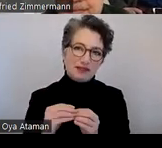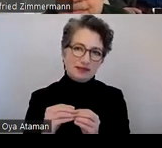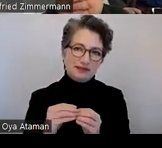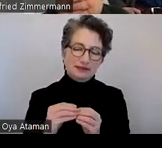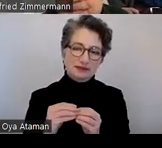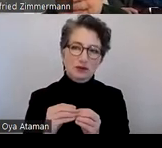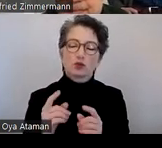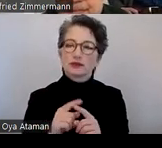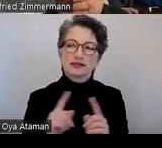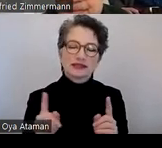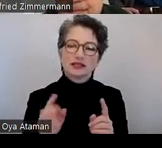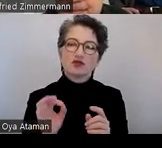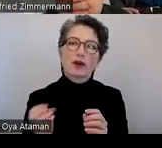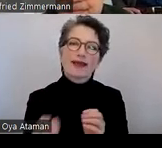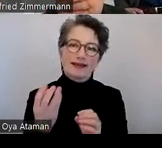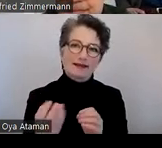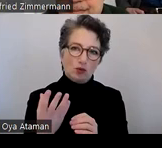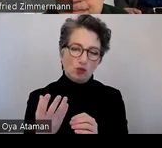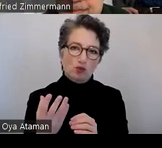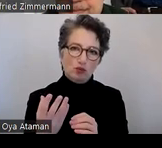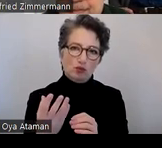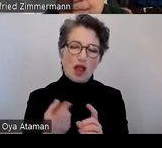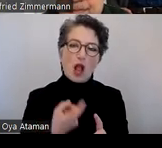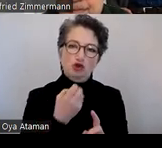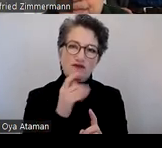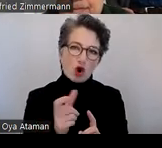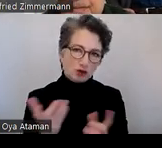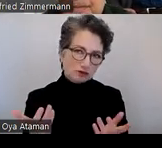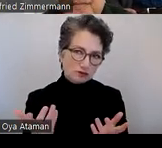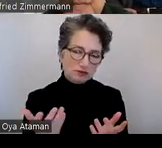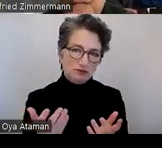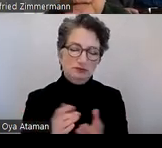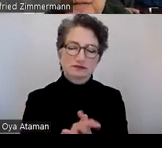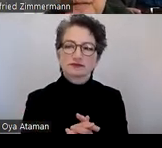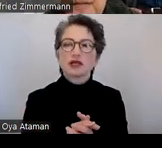ist und nicht zur Generierung aus Word heraus oder sonst ja.